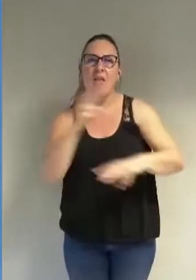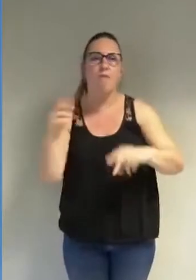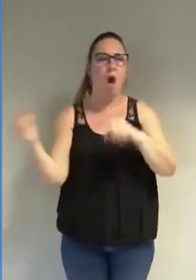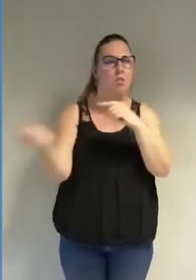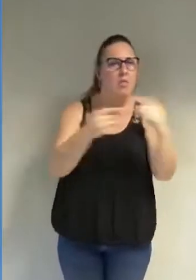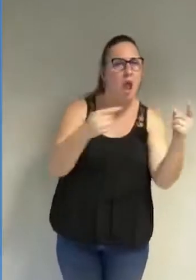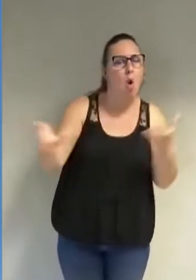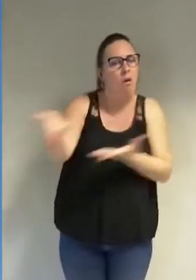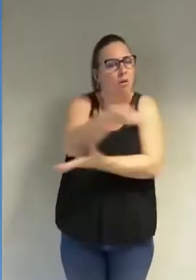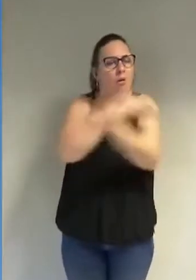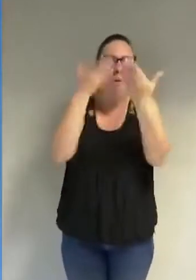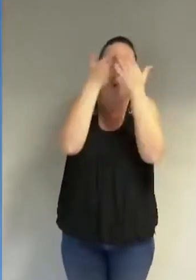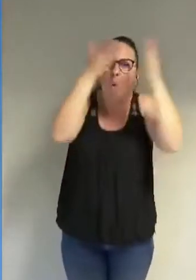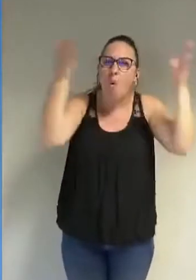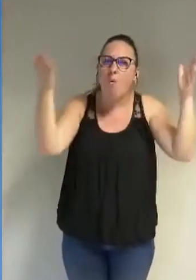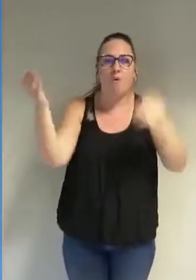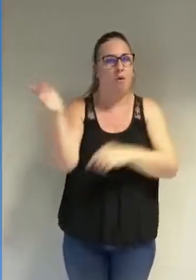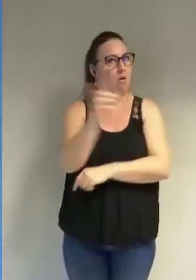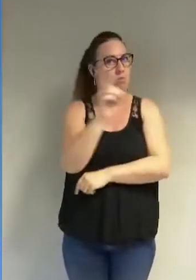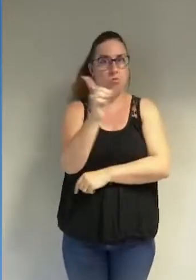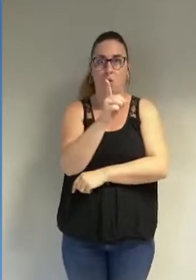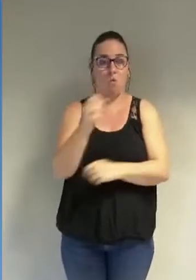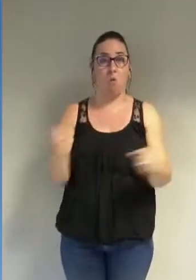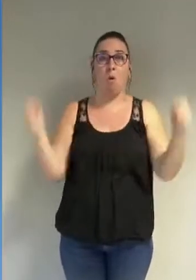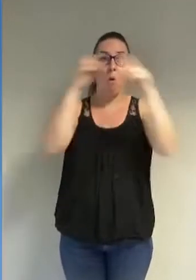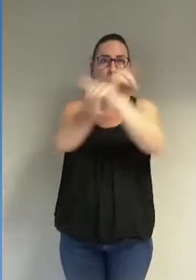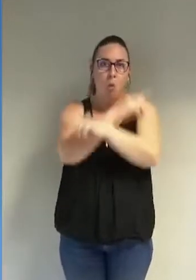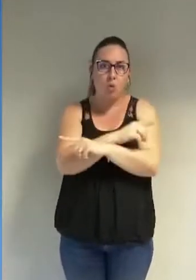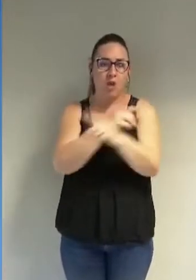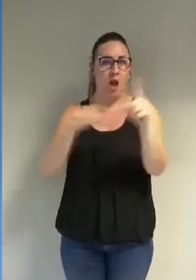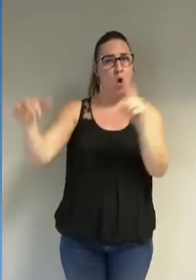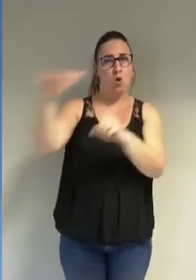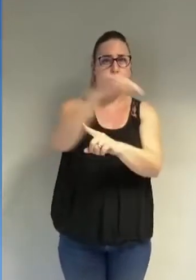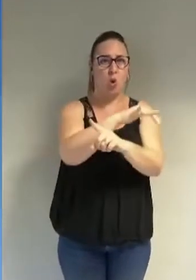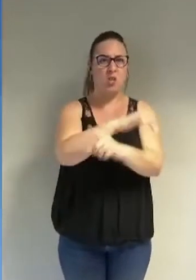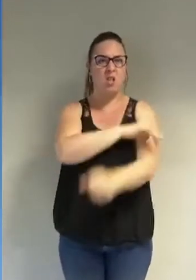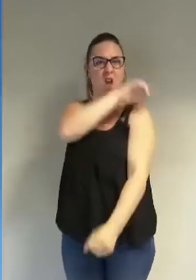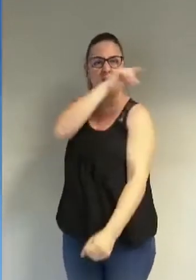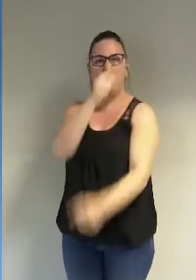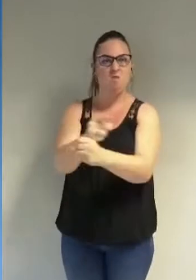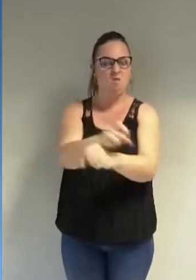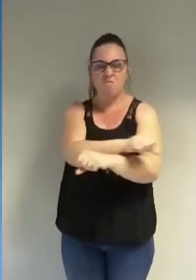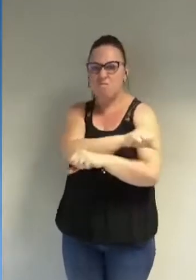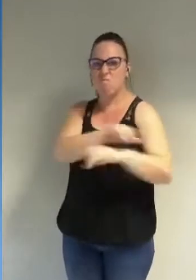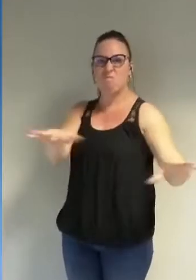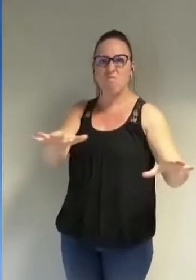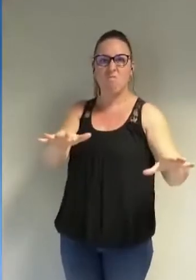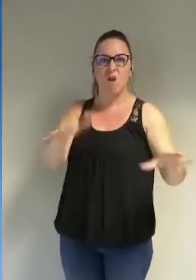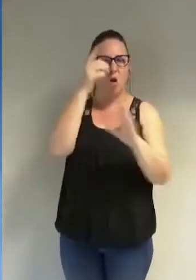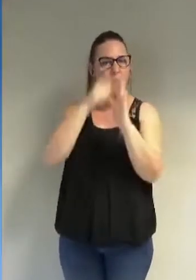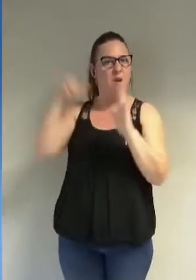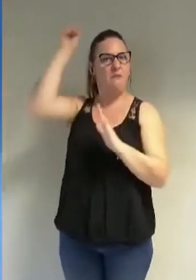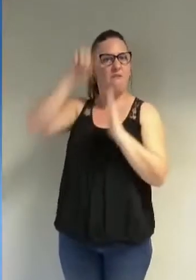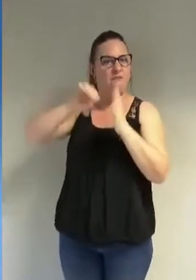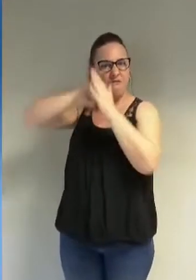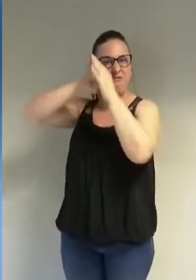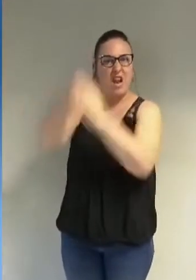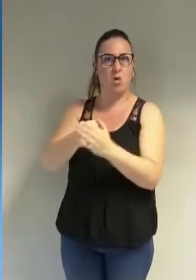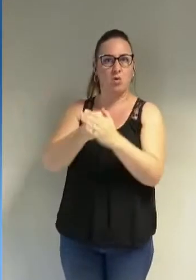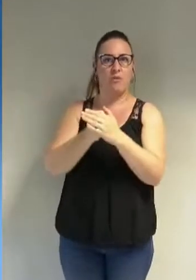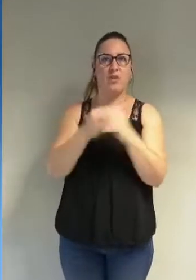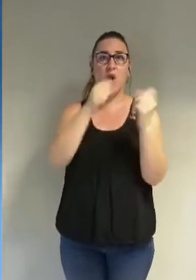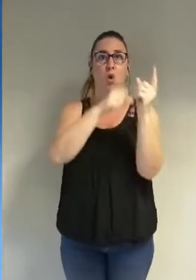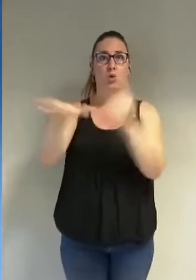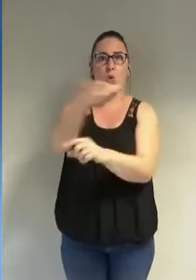Il a une volonté d'imposer au reste de la société un dogmatisme qui ne peut que la diviser.